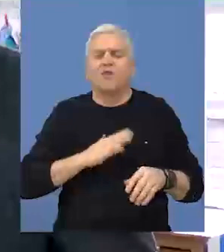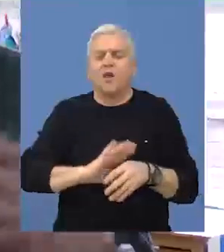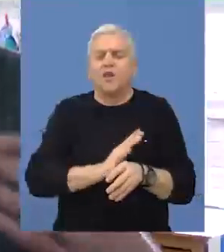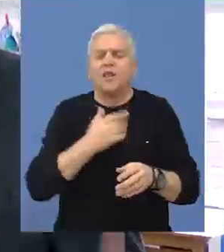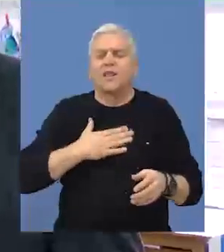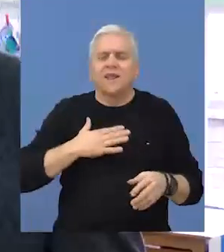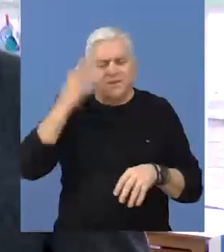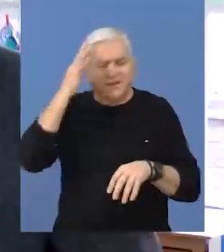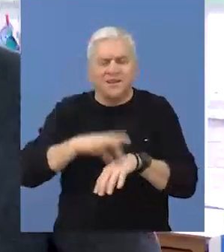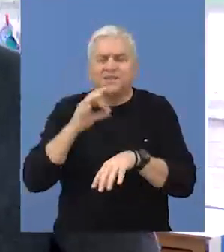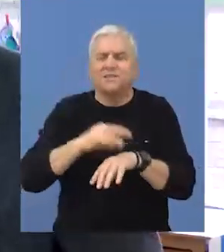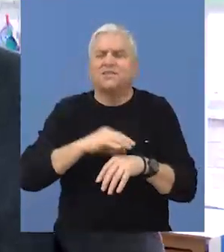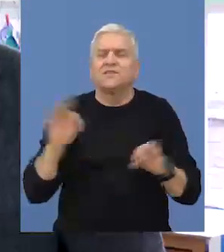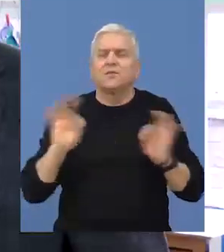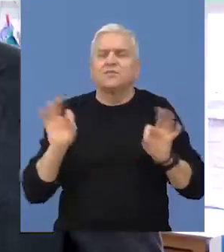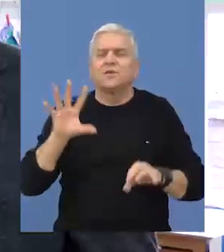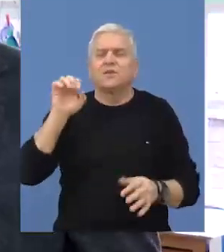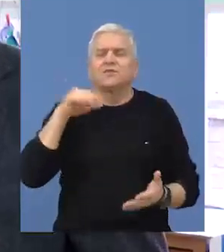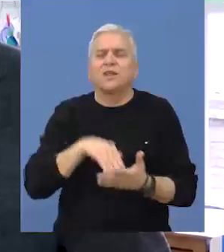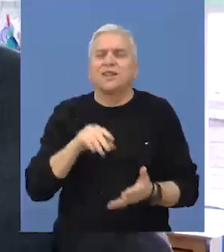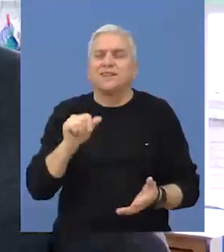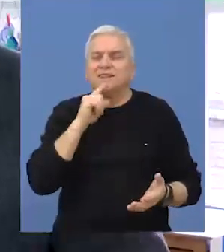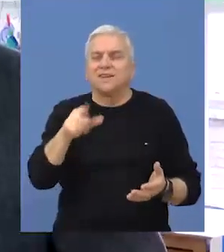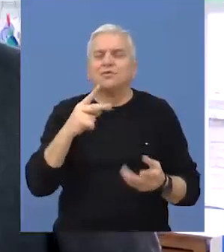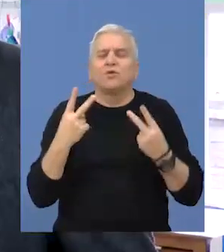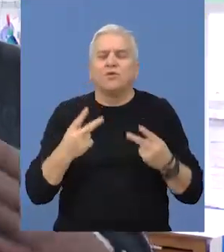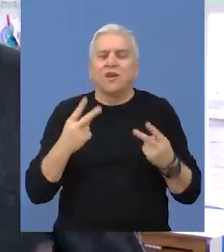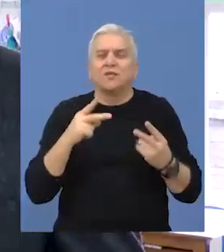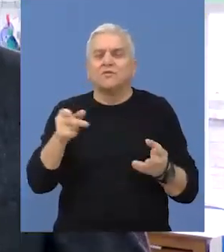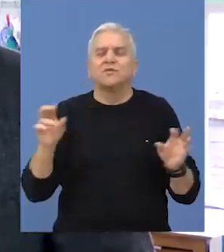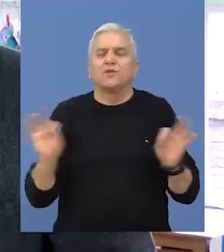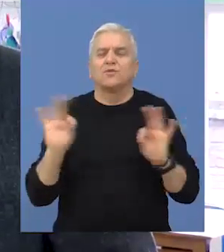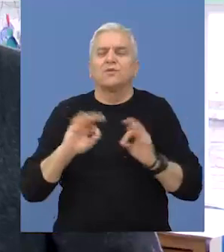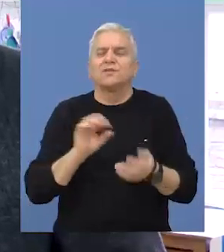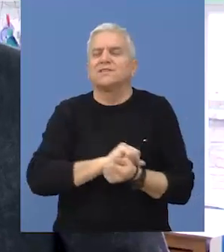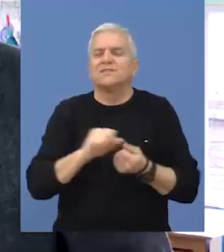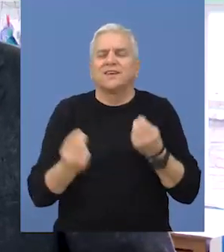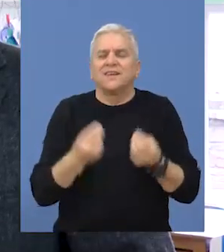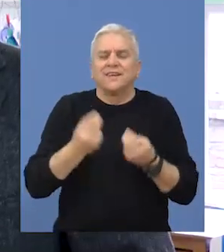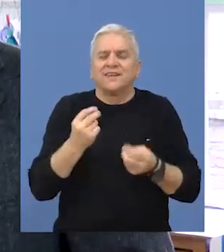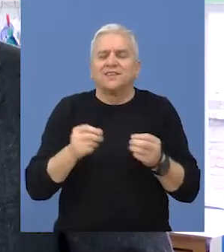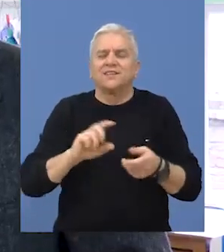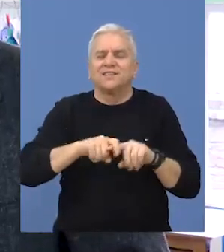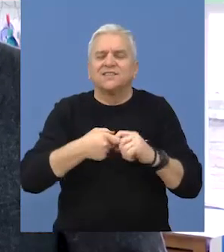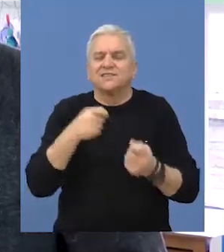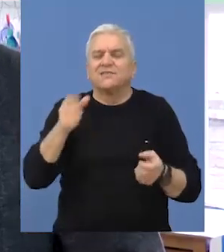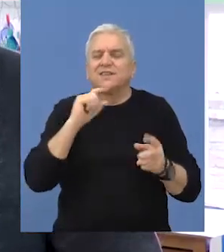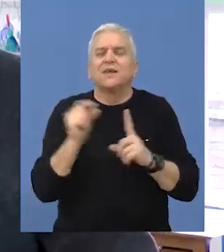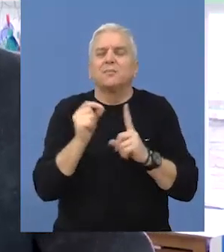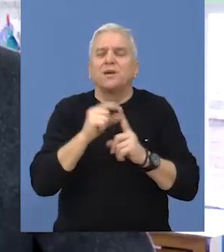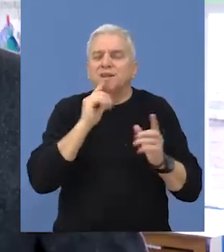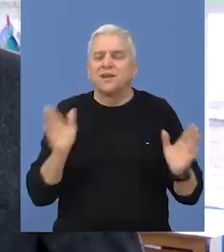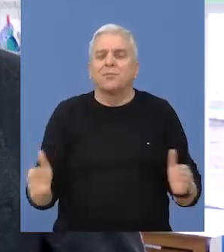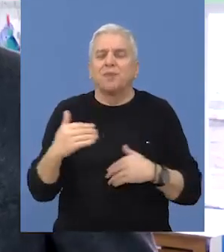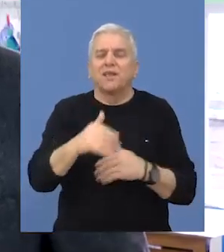volje koji su na našu inicijativu obezbedili 500.000 dinara. U toj vrednosti obezbedjene su igračke iz